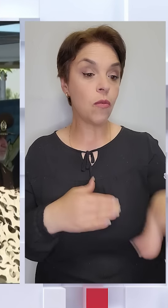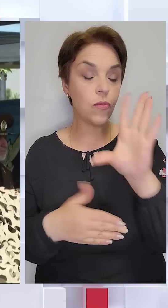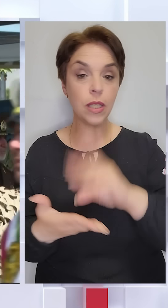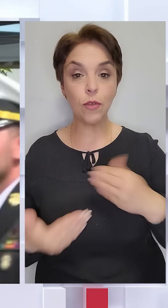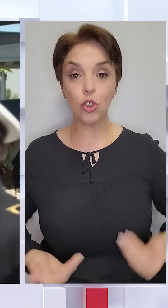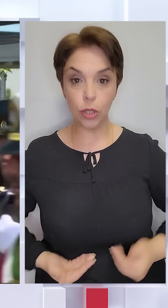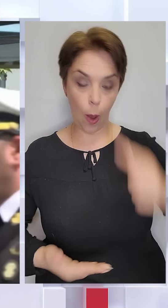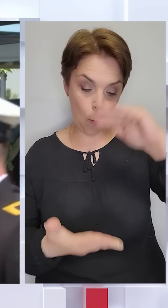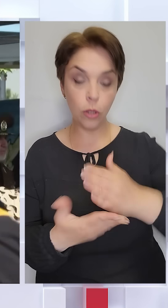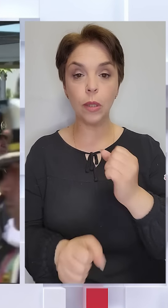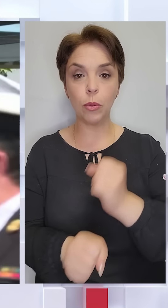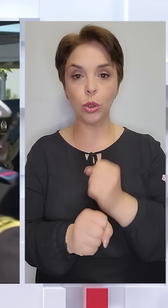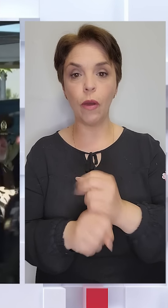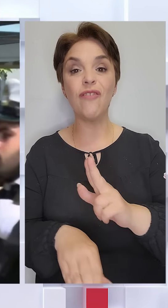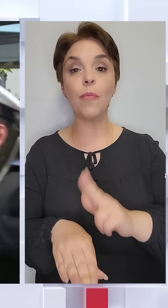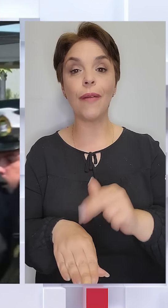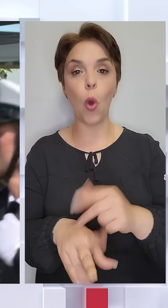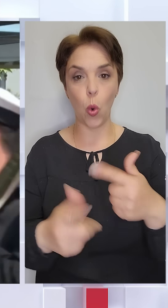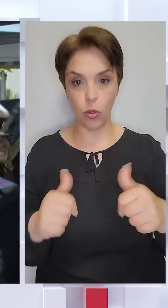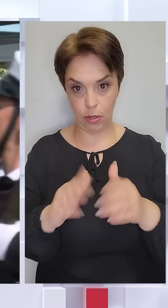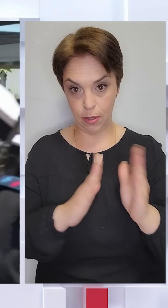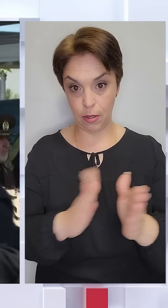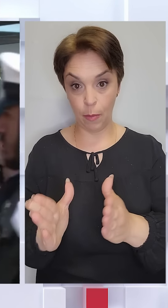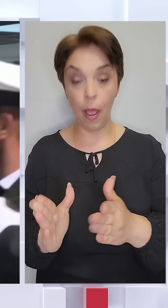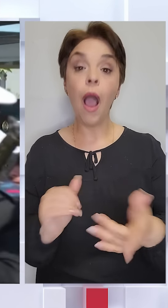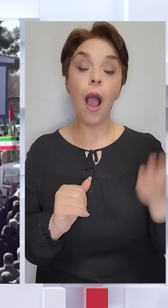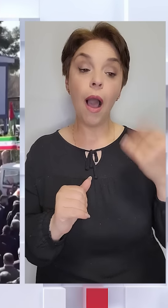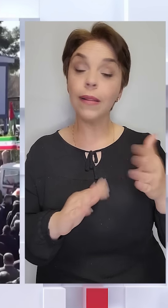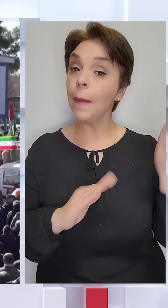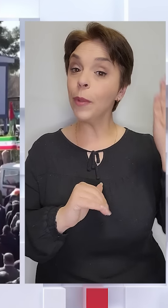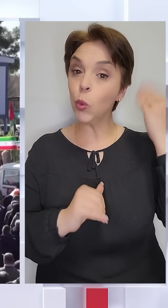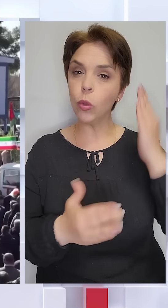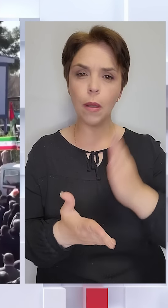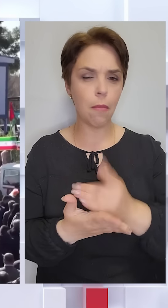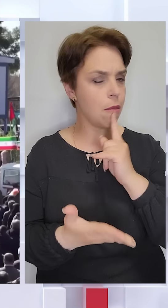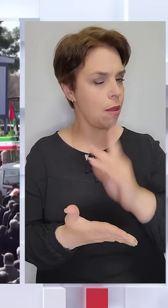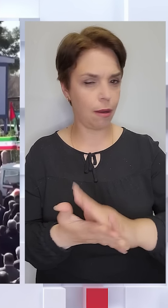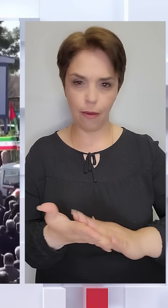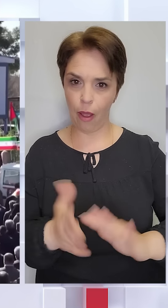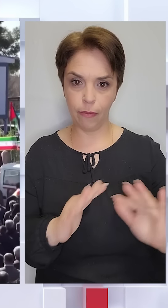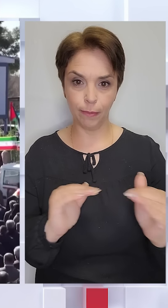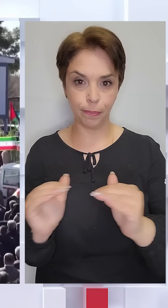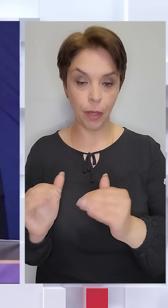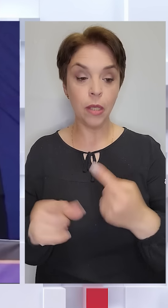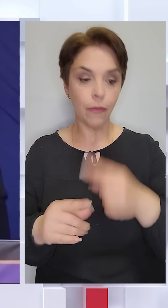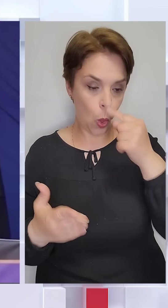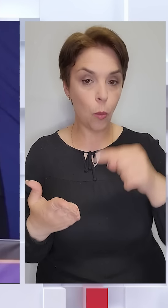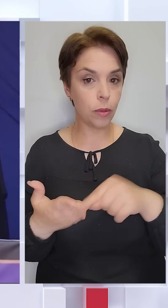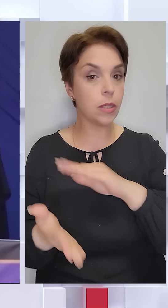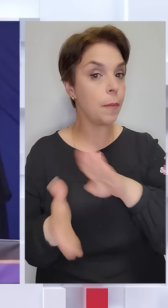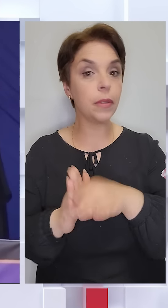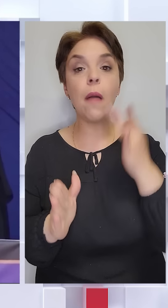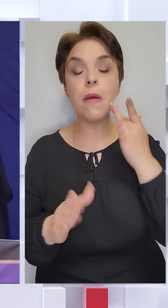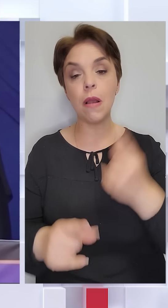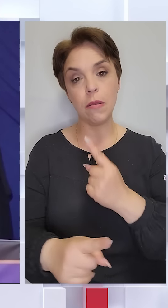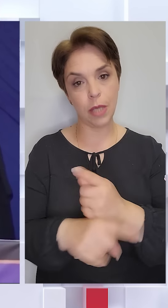політик пропрацював у правоохоронній системі. Але минуле чоловіка має криваві сторінки, через які він опинився під американськими